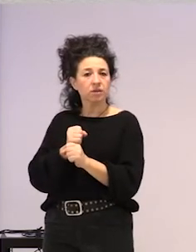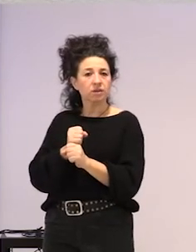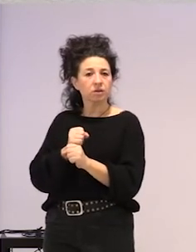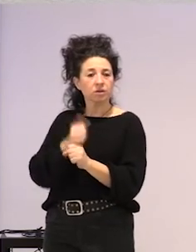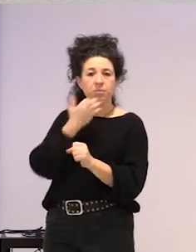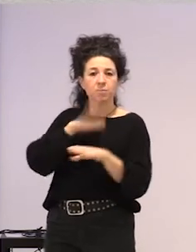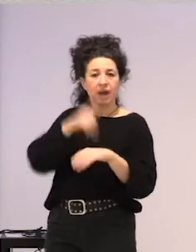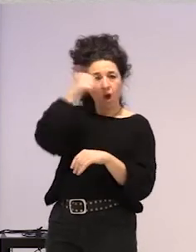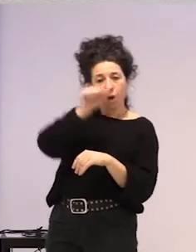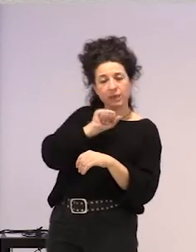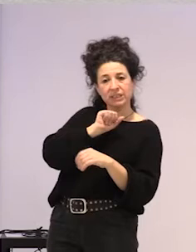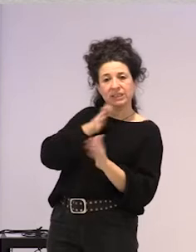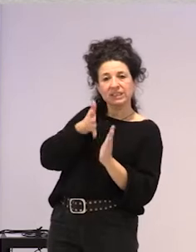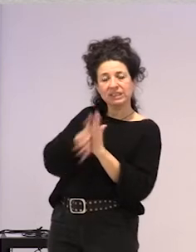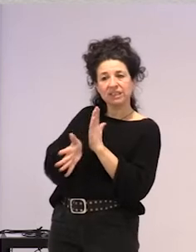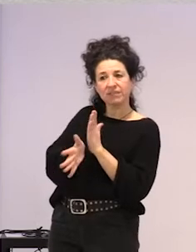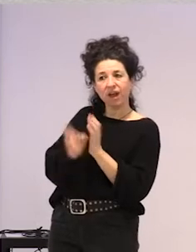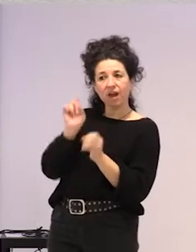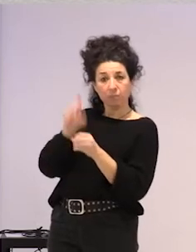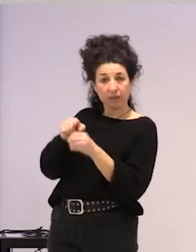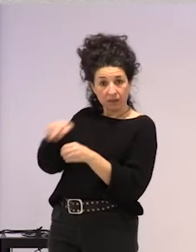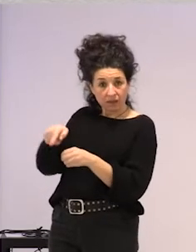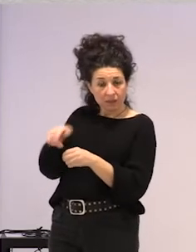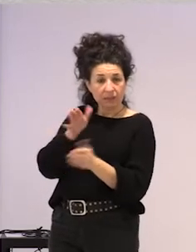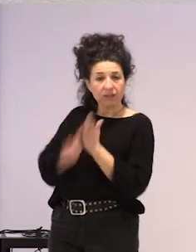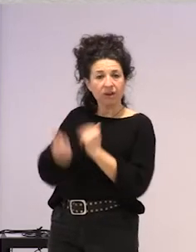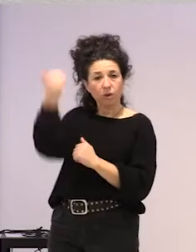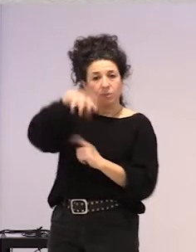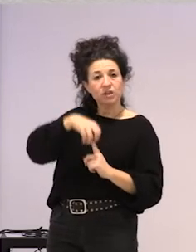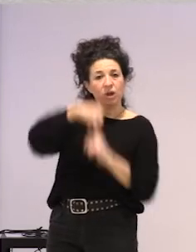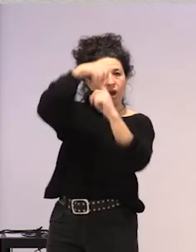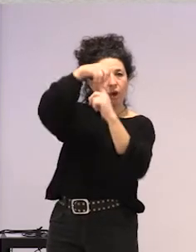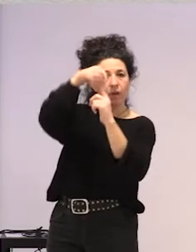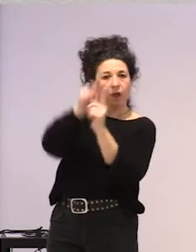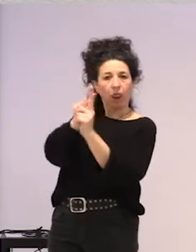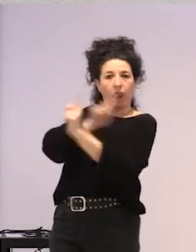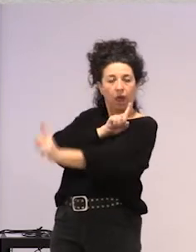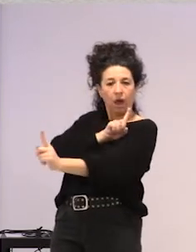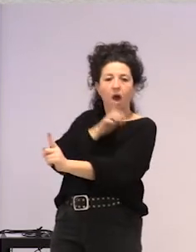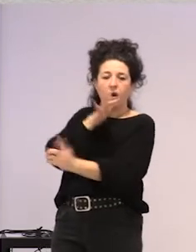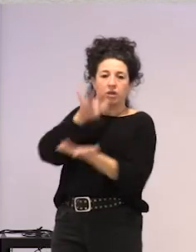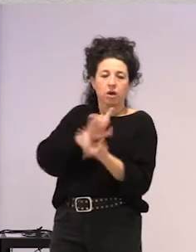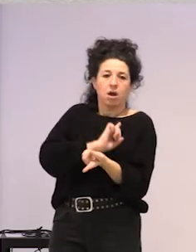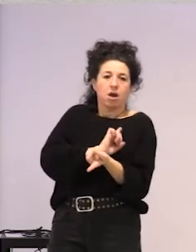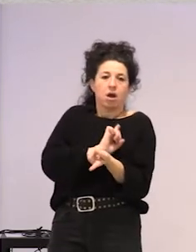maskulinitatea, hegemonitkotik, urruntzea, ez? Naiz eta, bueno, hemen aldaketa batzuk hartatzen ari diren, baina gaur egun ere,